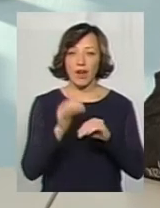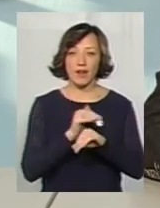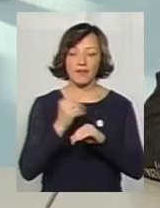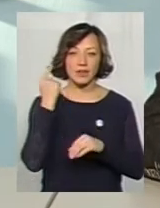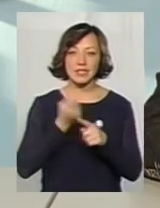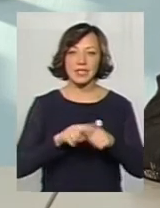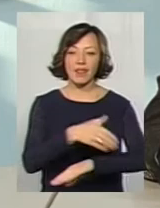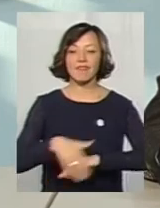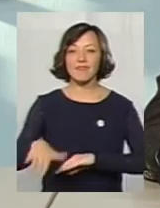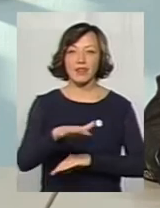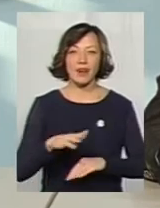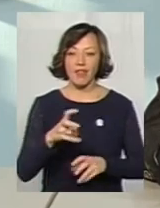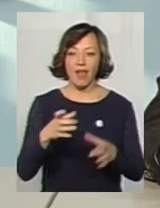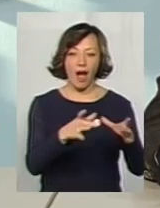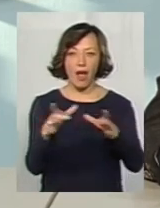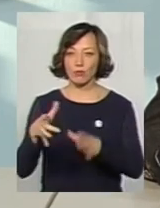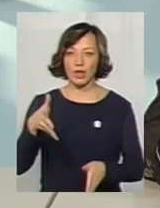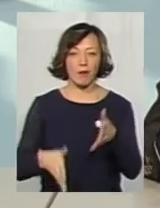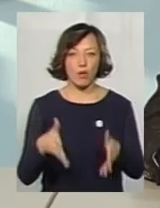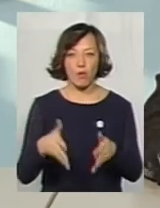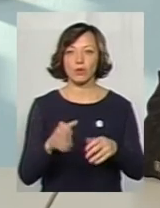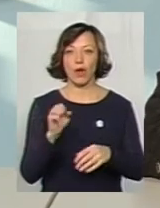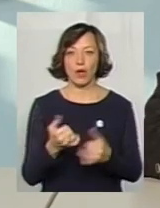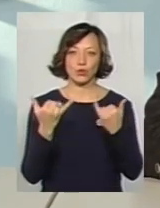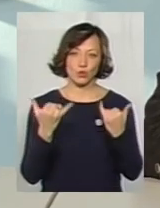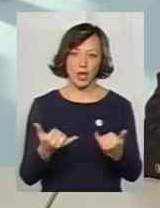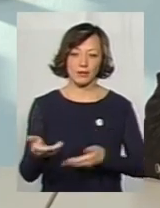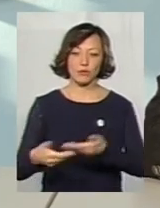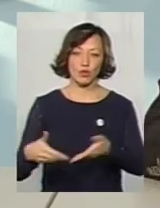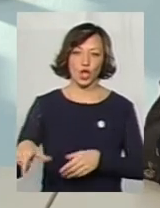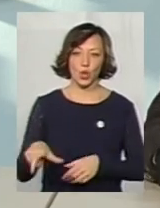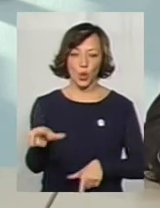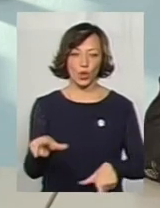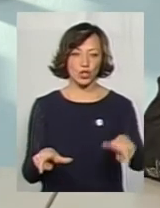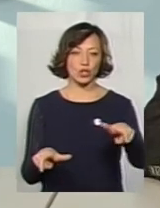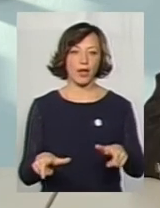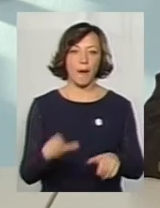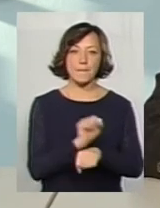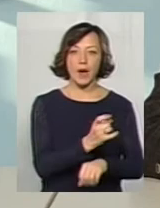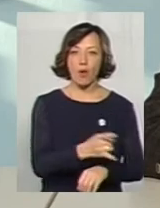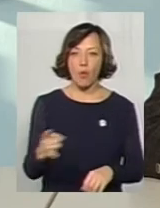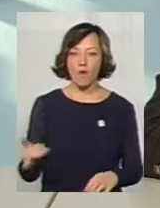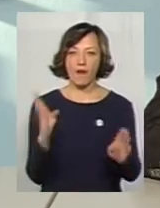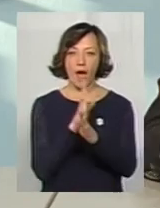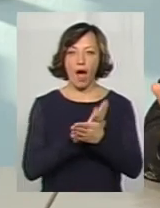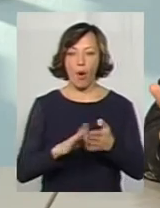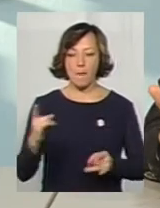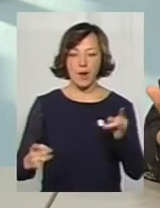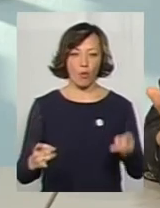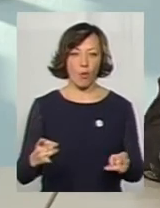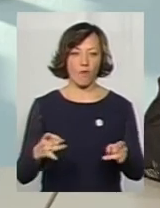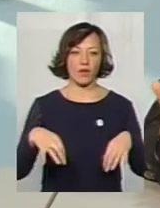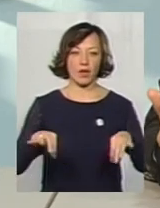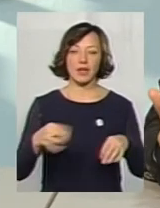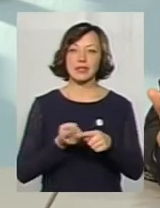це дійсно двір, в якому не калюжий, не болото, а сучасні пішохідні доріжки, парковки, екопарковки. Тобто це